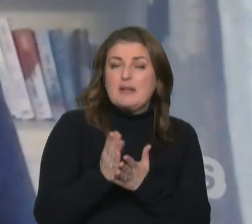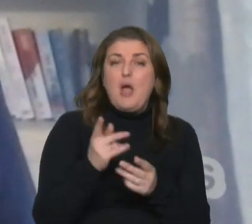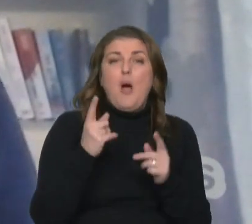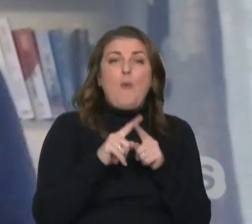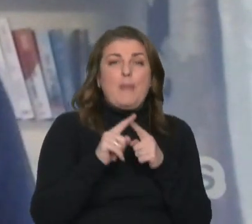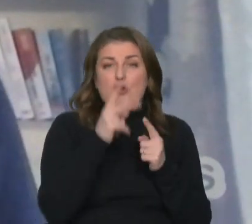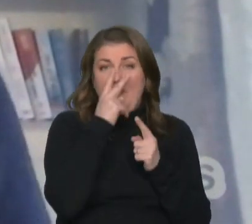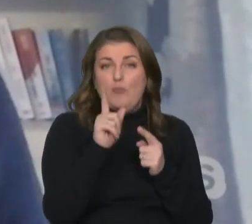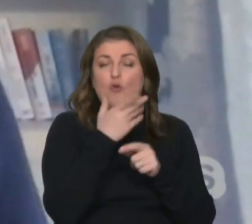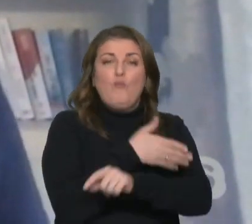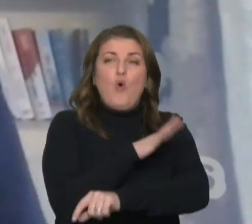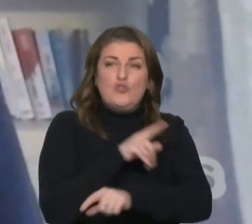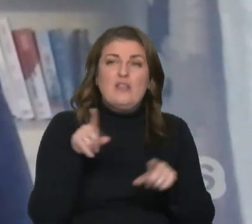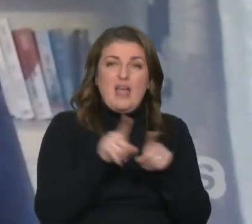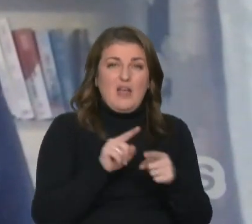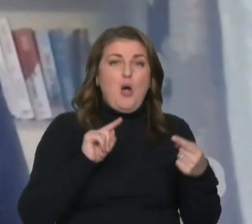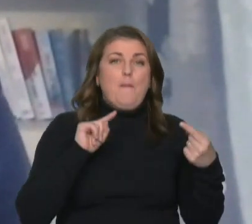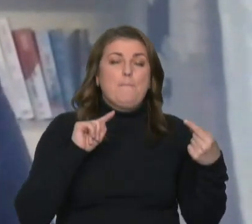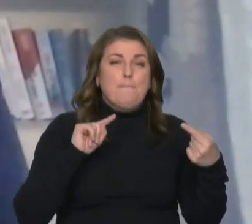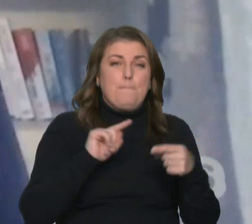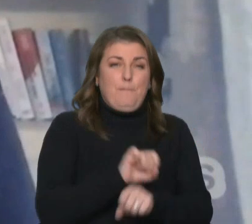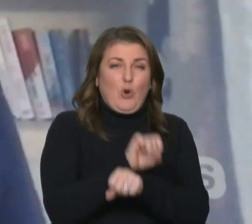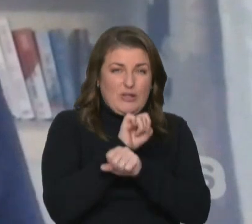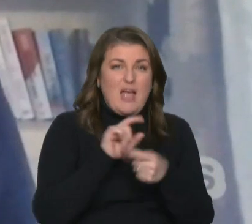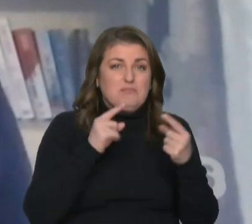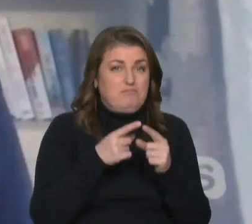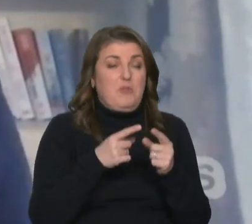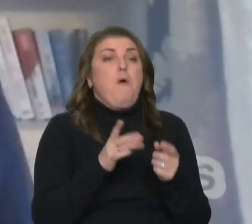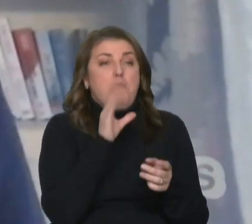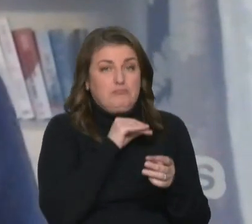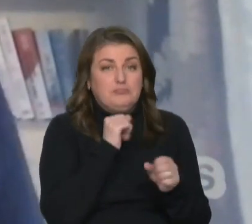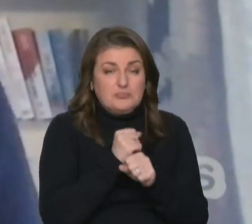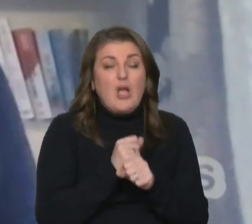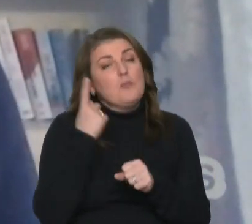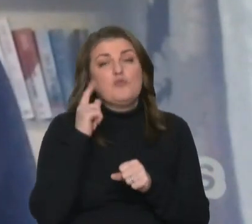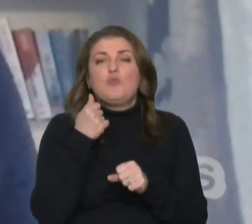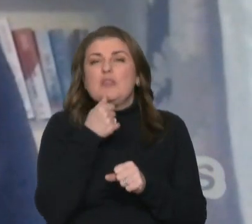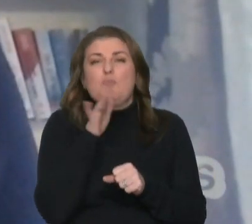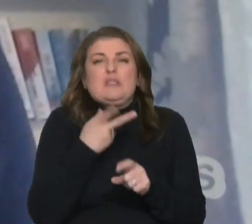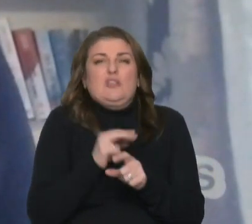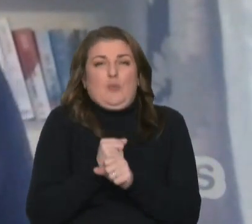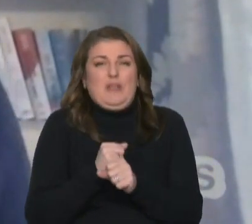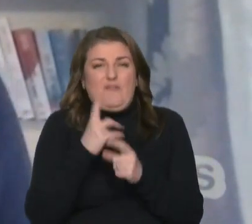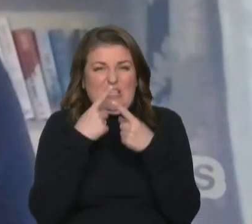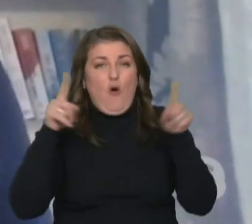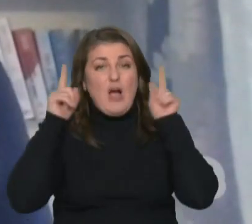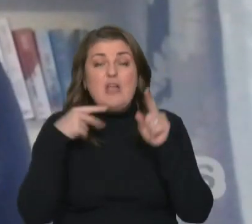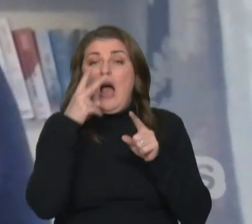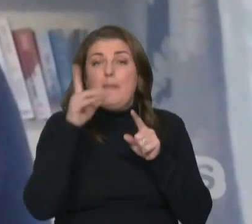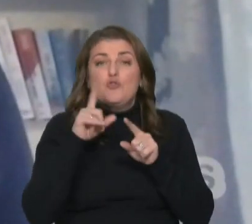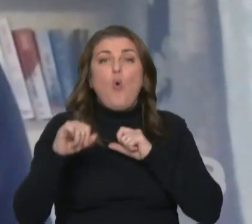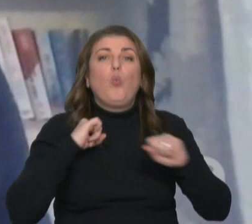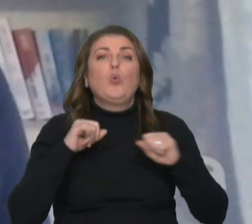побачили, що в Польщі такі протести відбуваються, чому б не спробувати це зробити і в Словаччині. А ми бачимо, що уряд